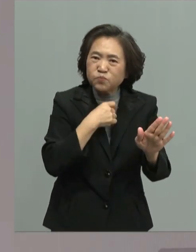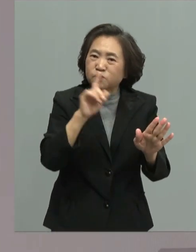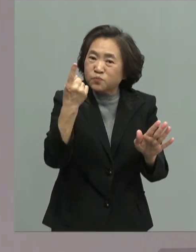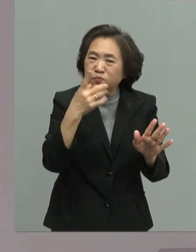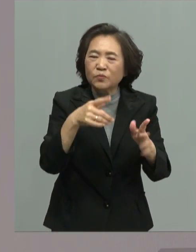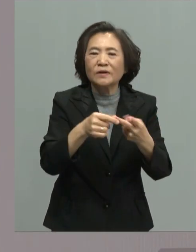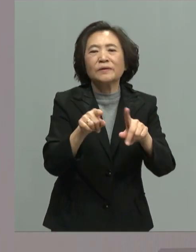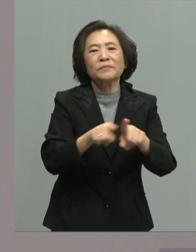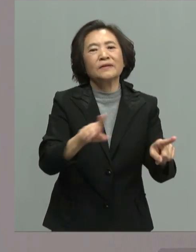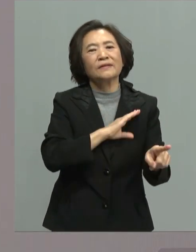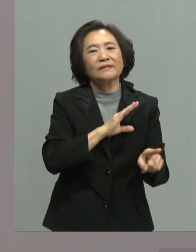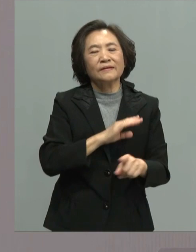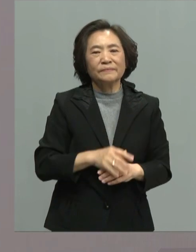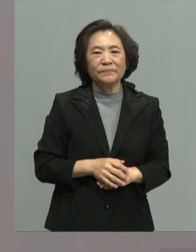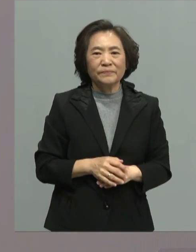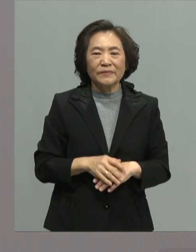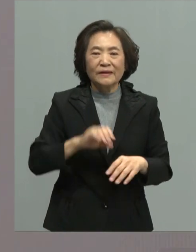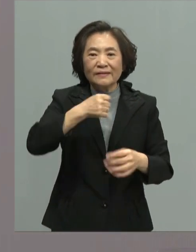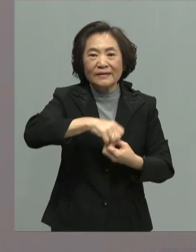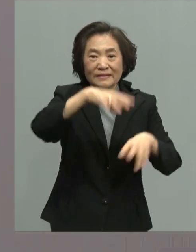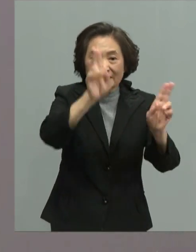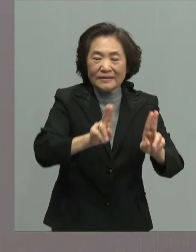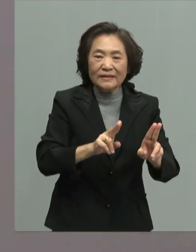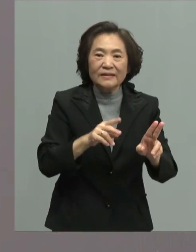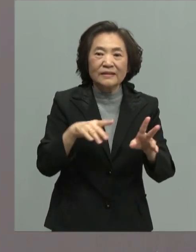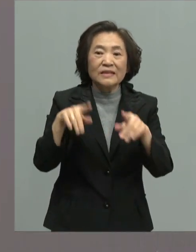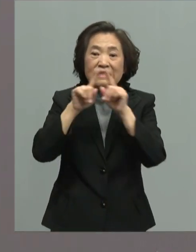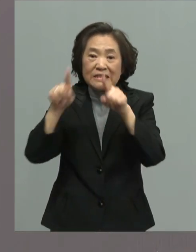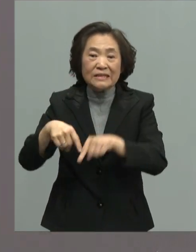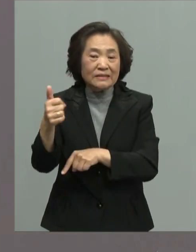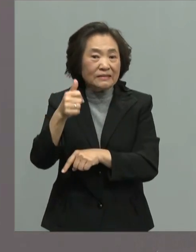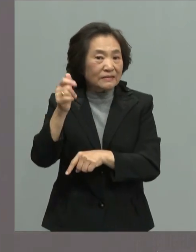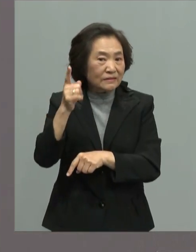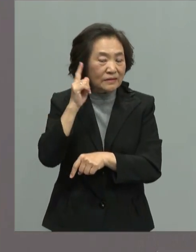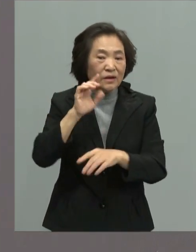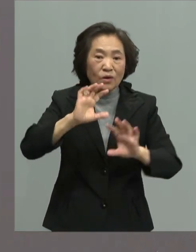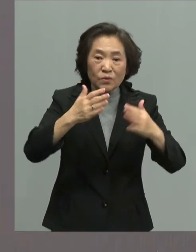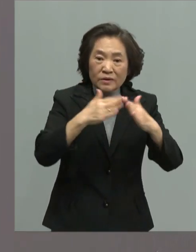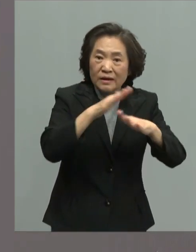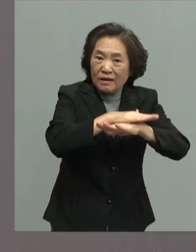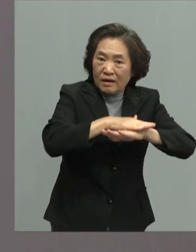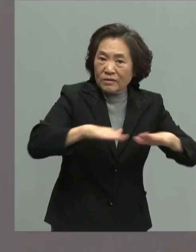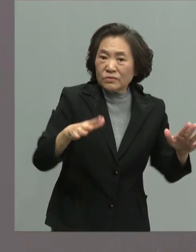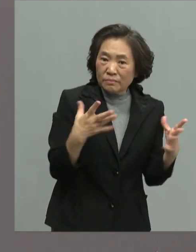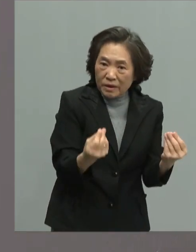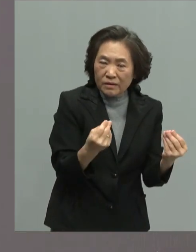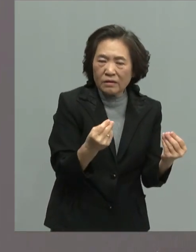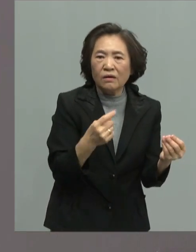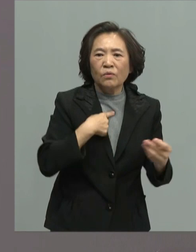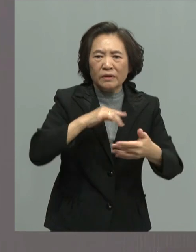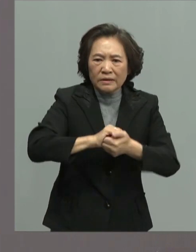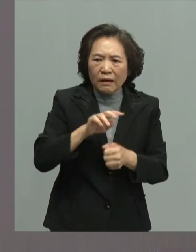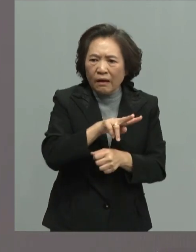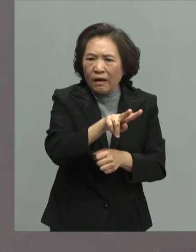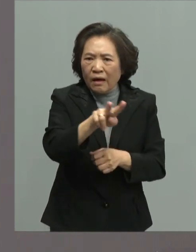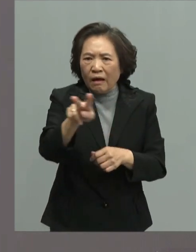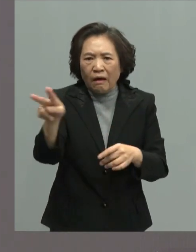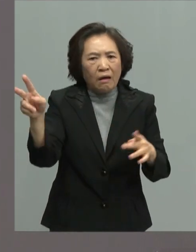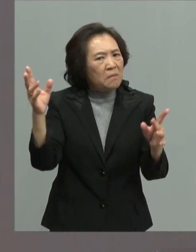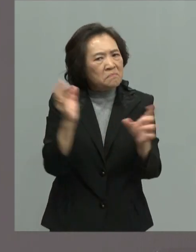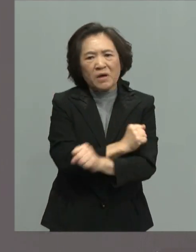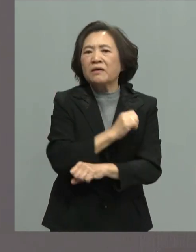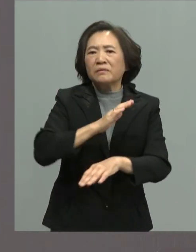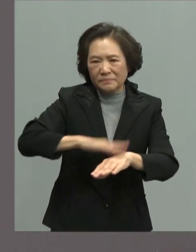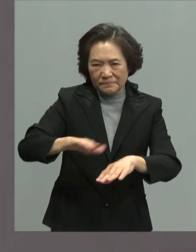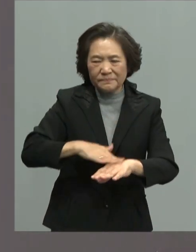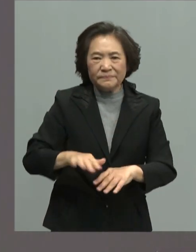让张忠萌也说一句话没有国家安全我们将会输去所有的一切所以